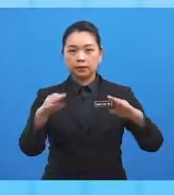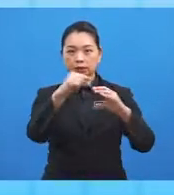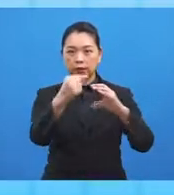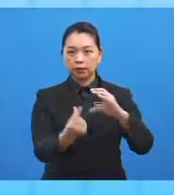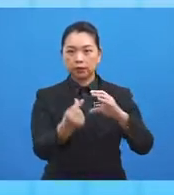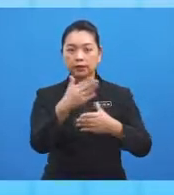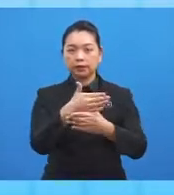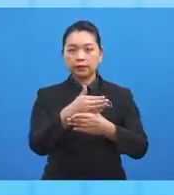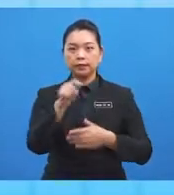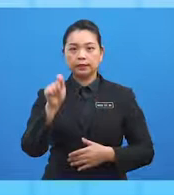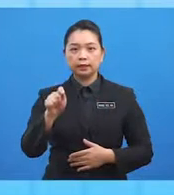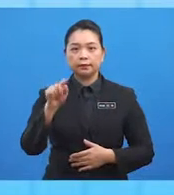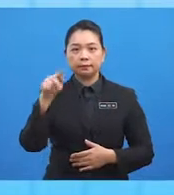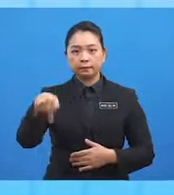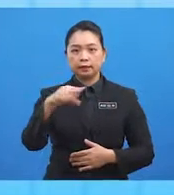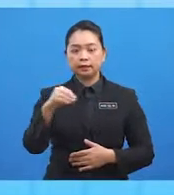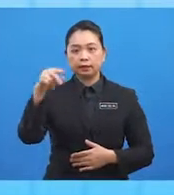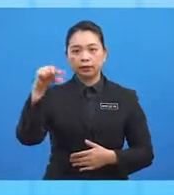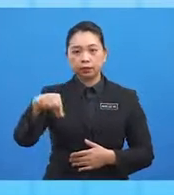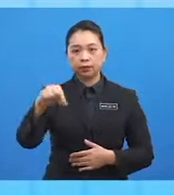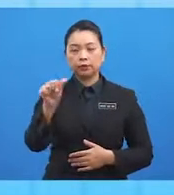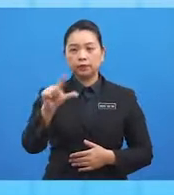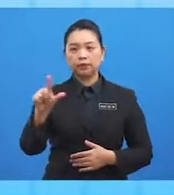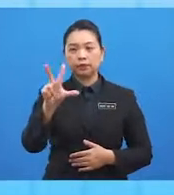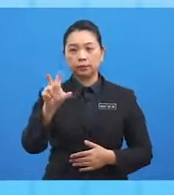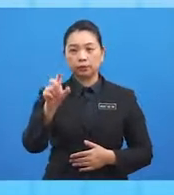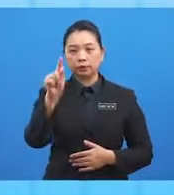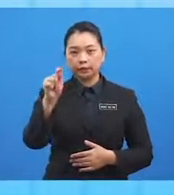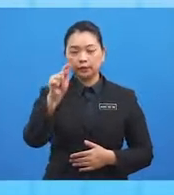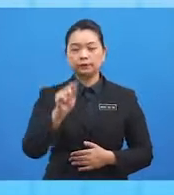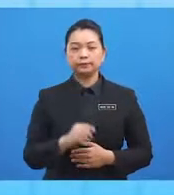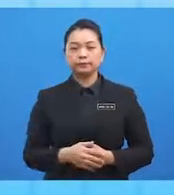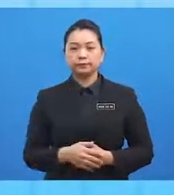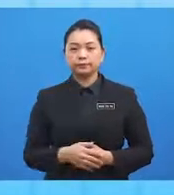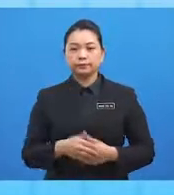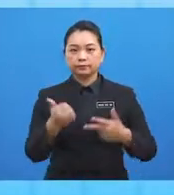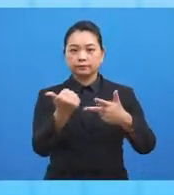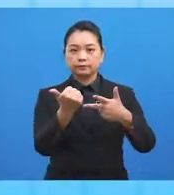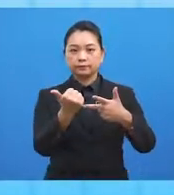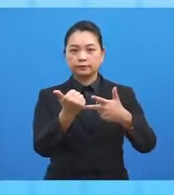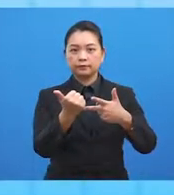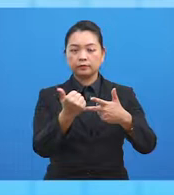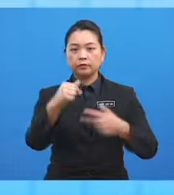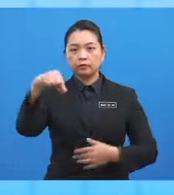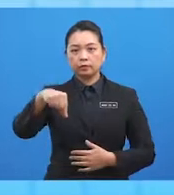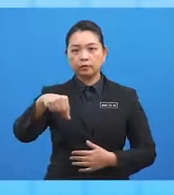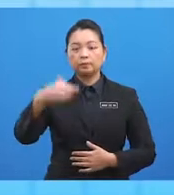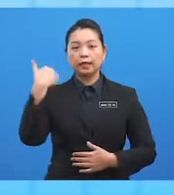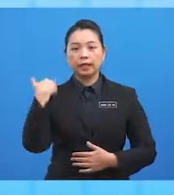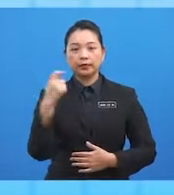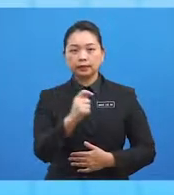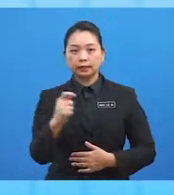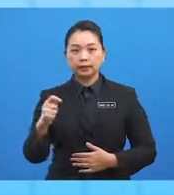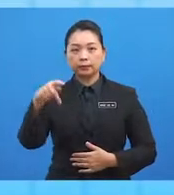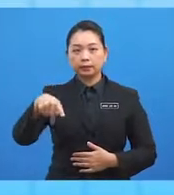titik P dan titik Q ialah 30 darjah. C. Q berada di timur